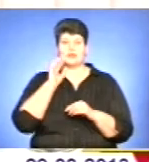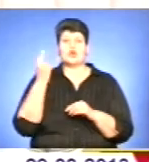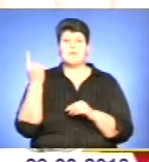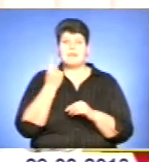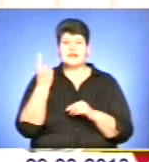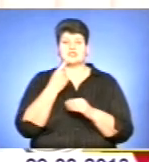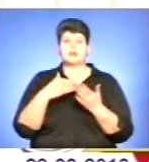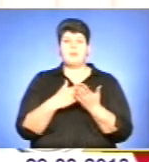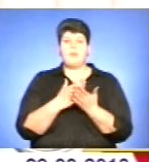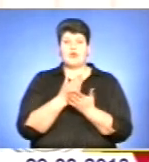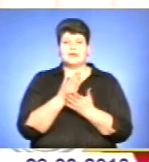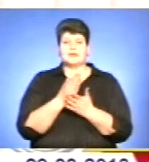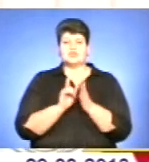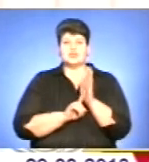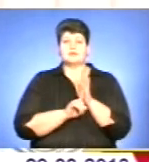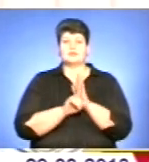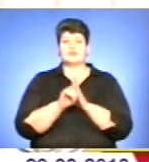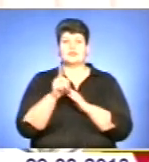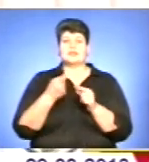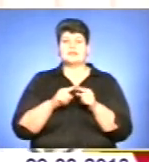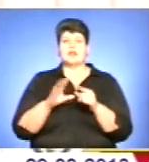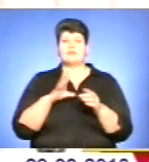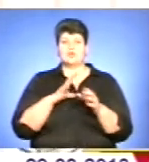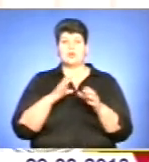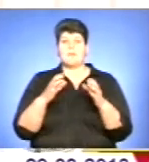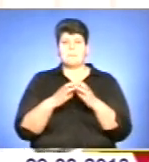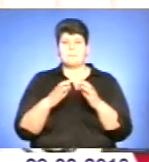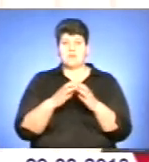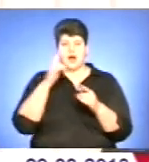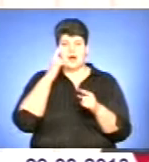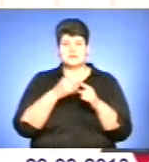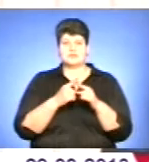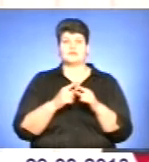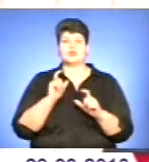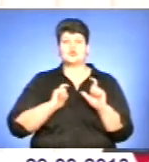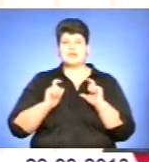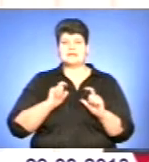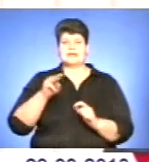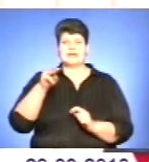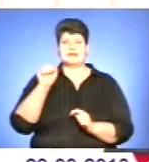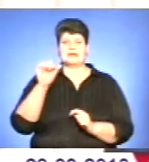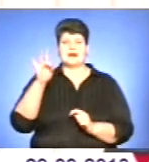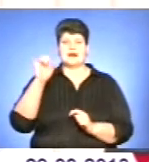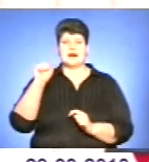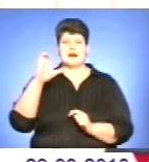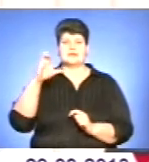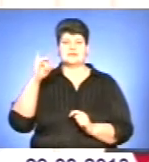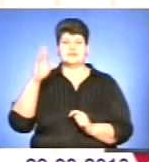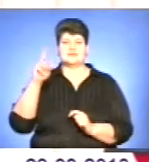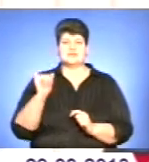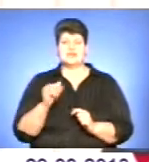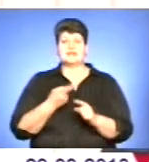дебют, це було братство Тарасівців, це була студентська політична просвітницька